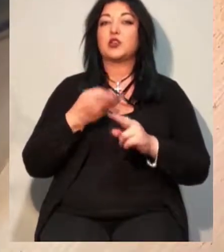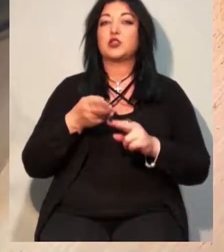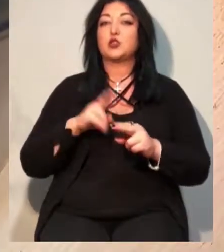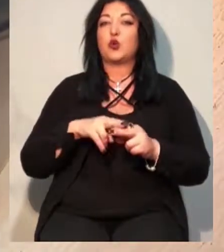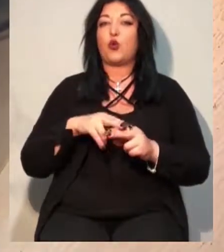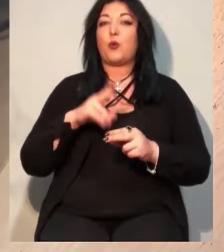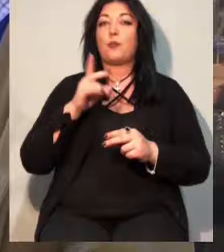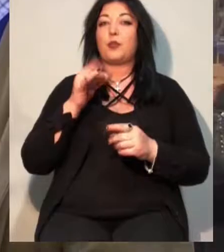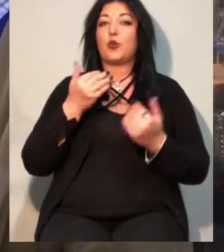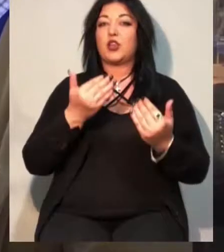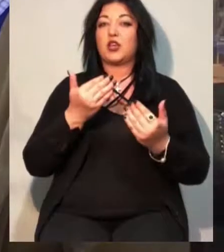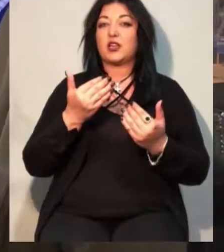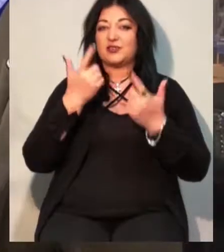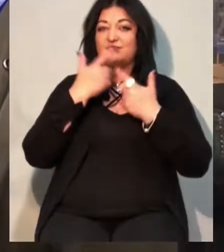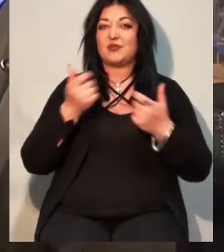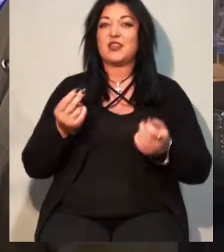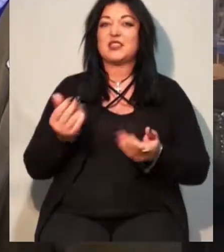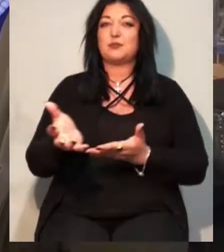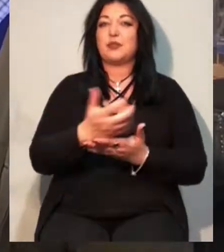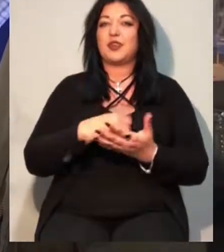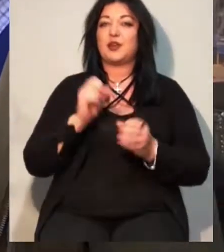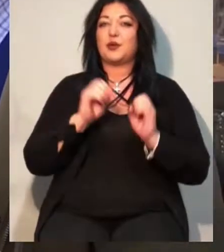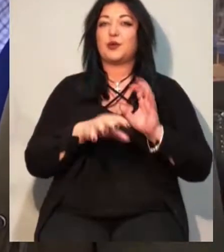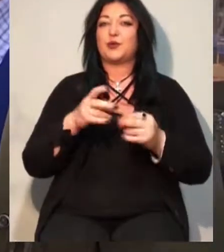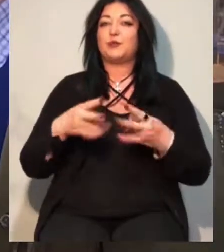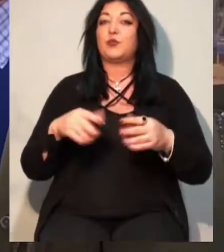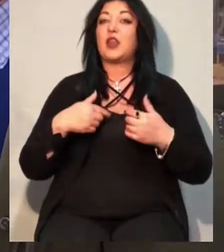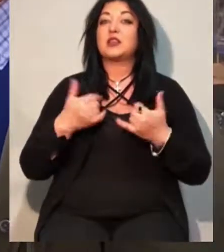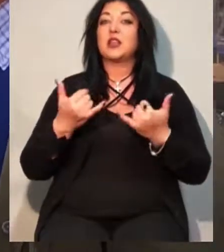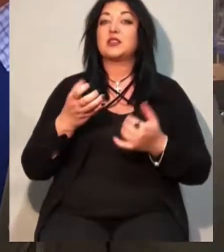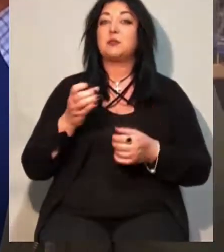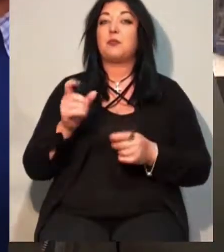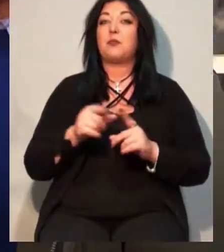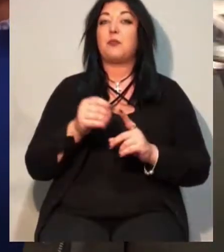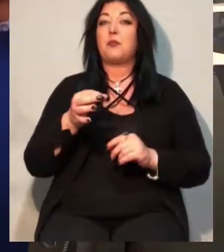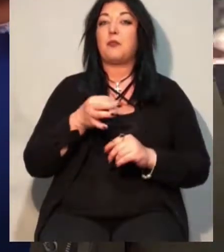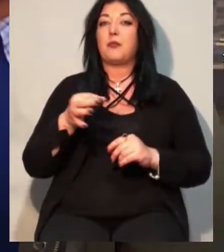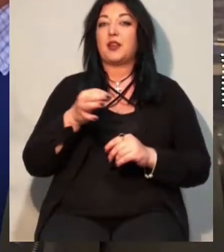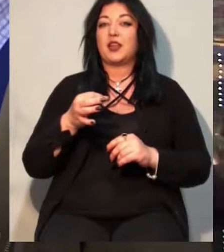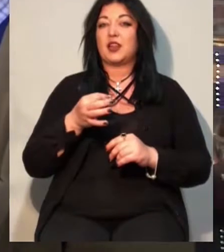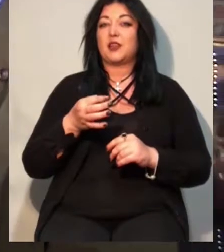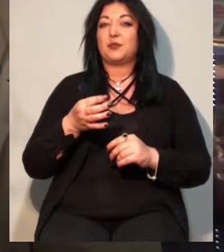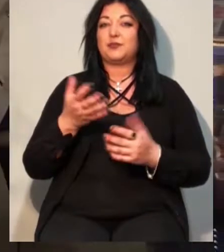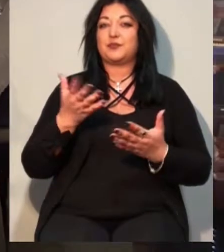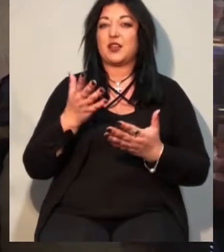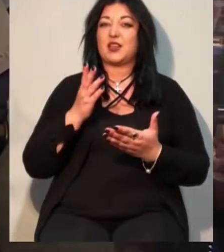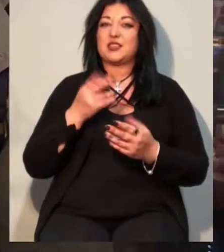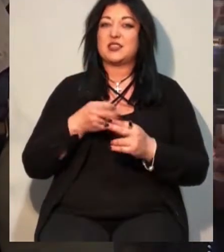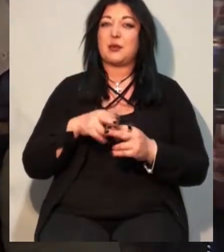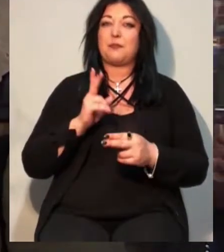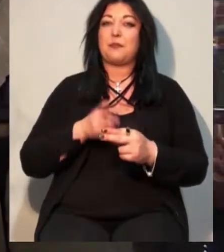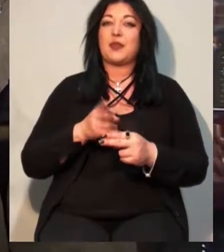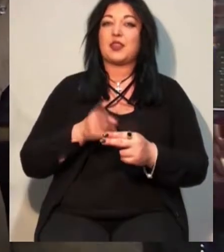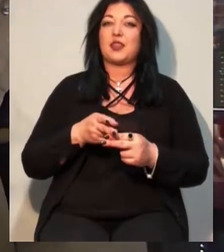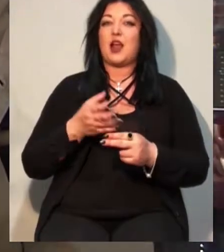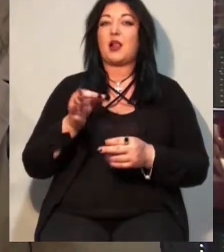збір. У нас все-таки з монетами зараз виходить якийсь деякий такий ресайклинг, був метал, стали монети, зараз їх